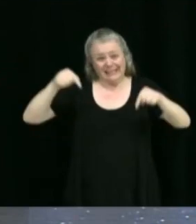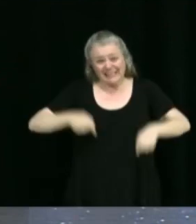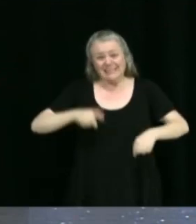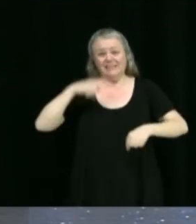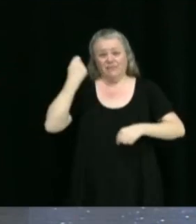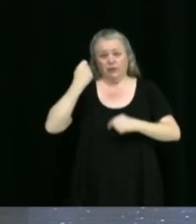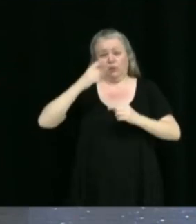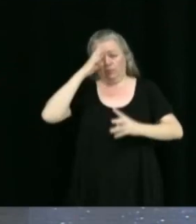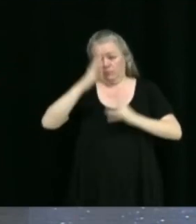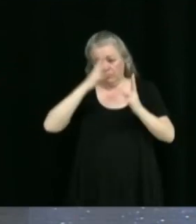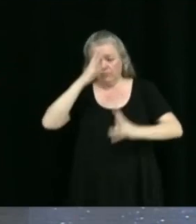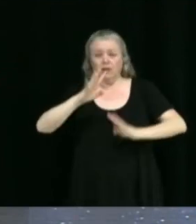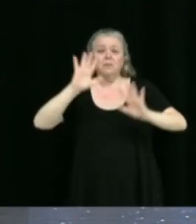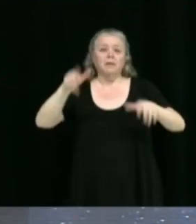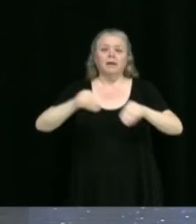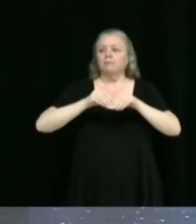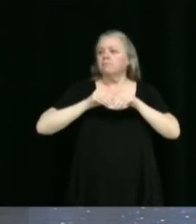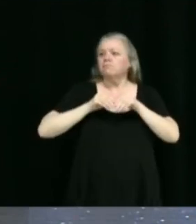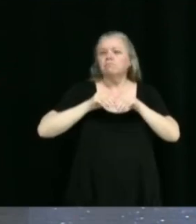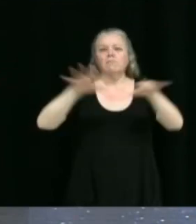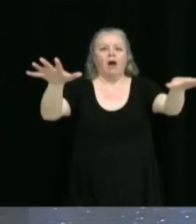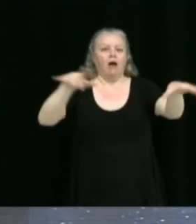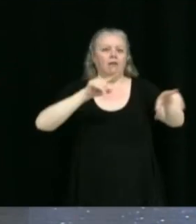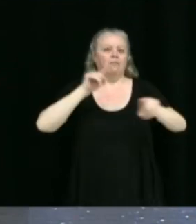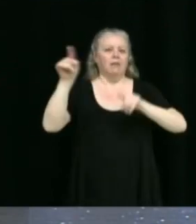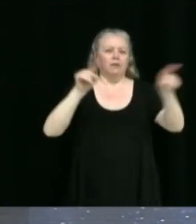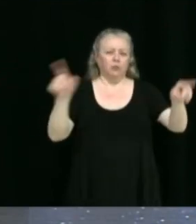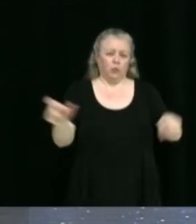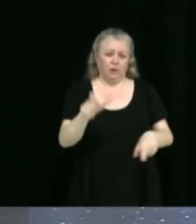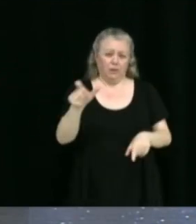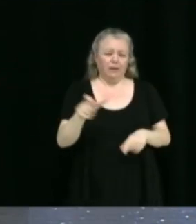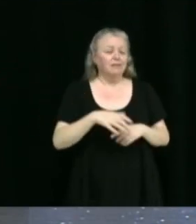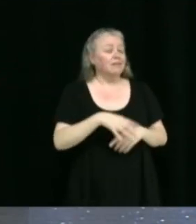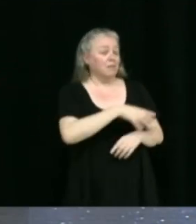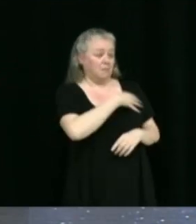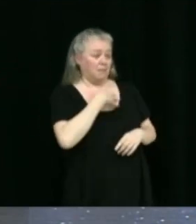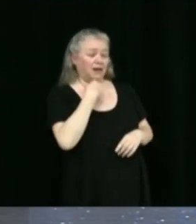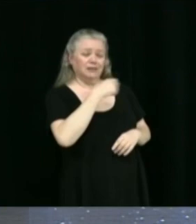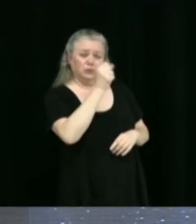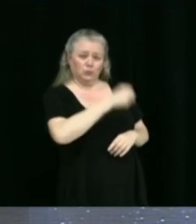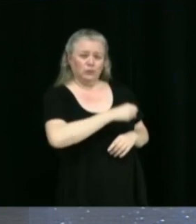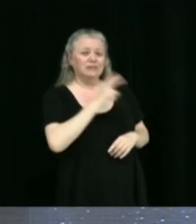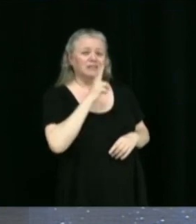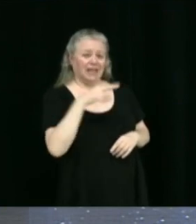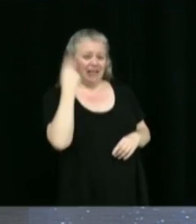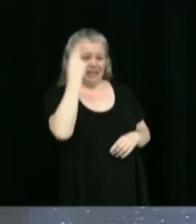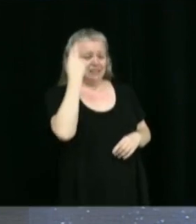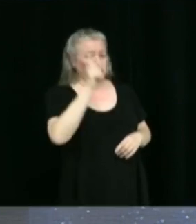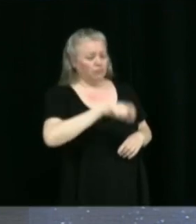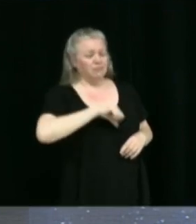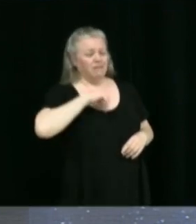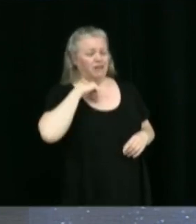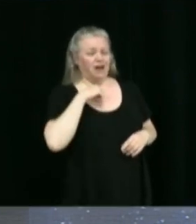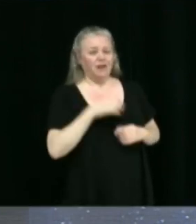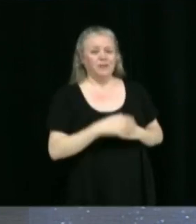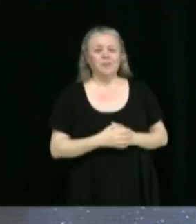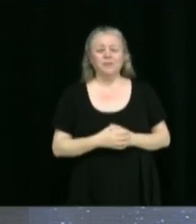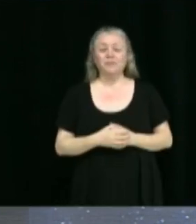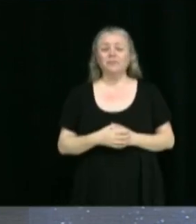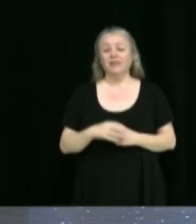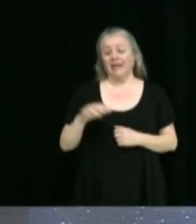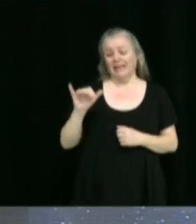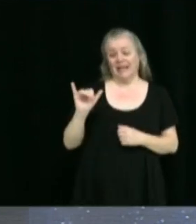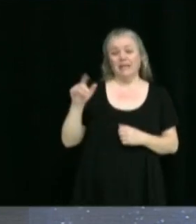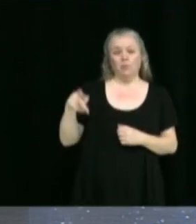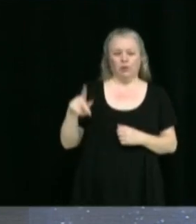Super, excellente nouvelle, en effet, dont on peut être fier, secondée par Yannick Poisson. Levé du droit de